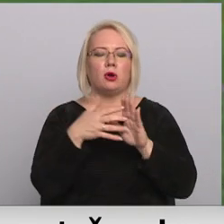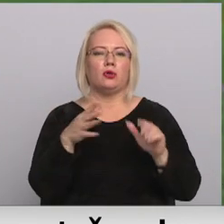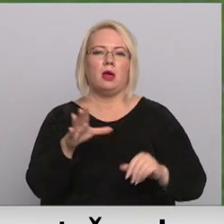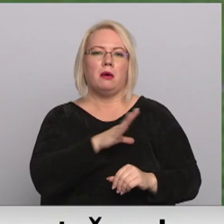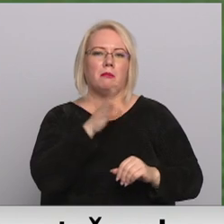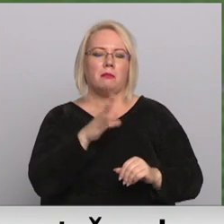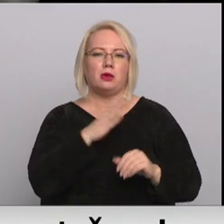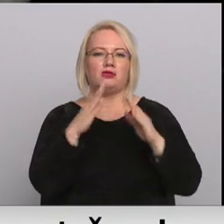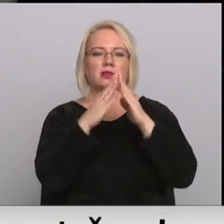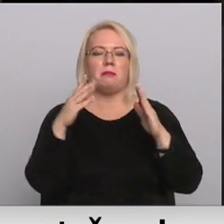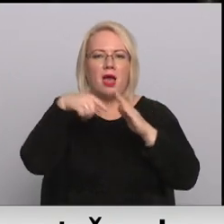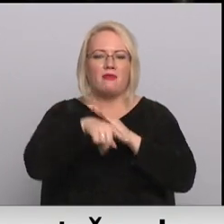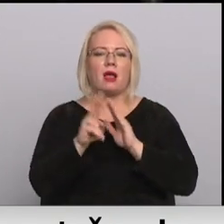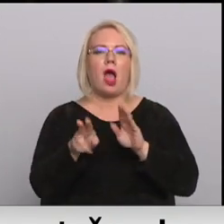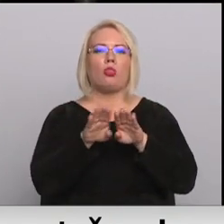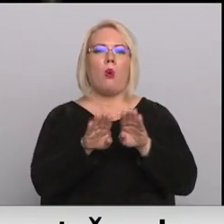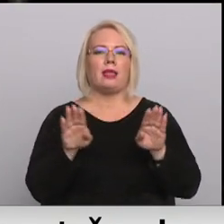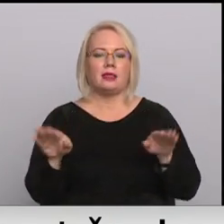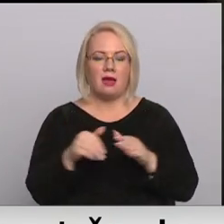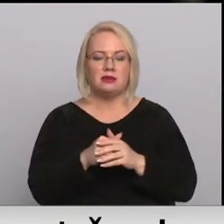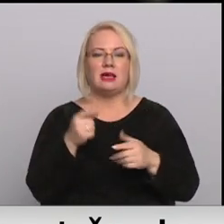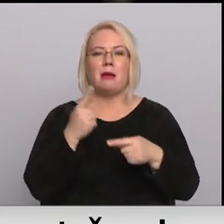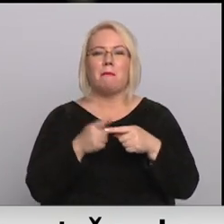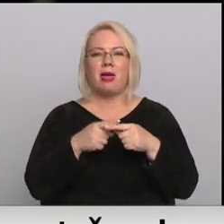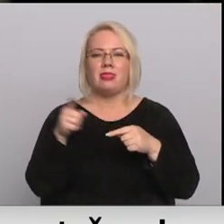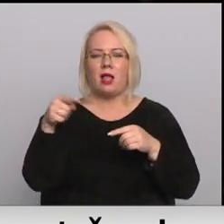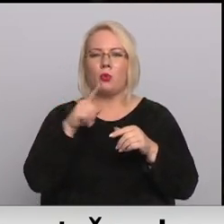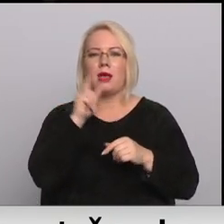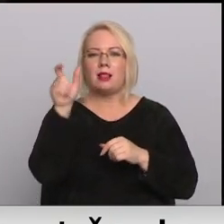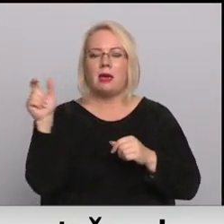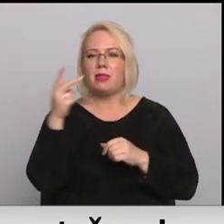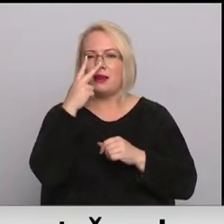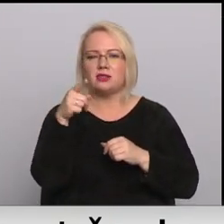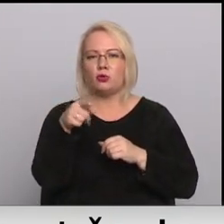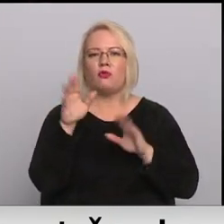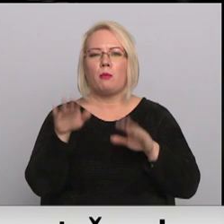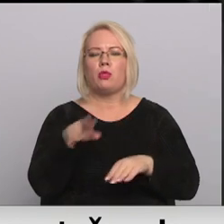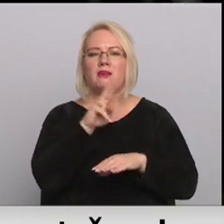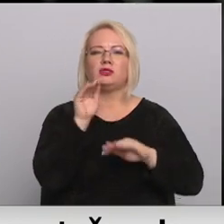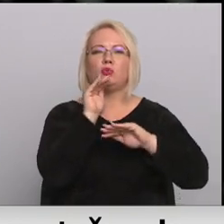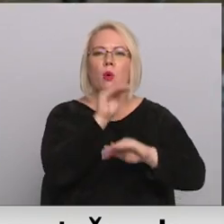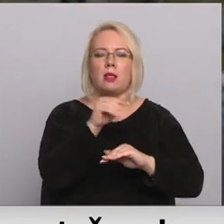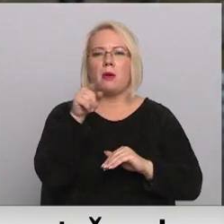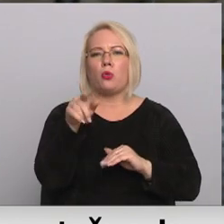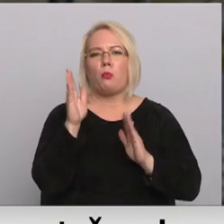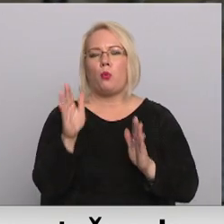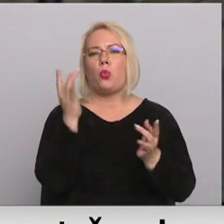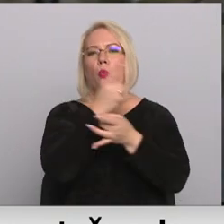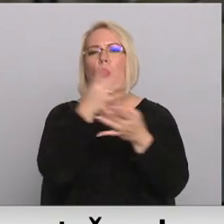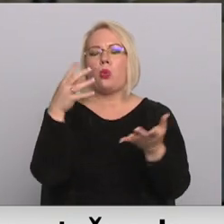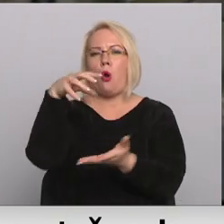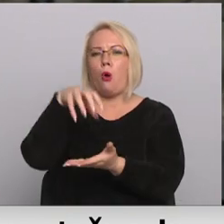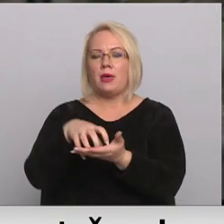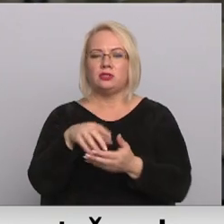patvērtnes kā noliktavas. Metalurga patvērtnē daļu Liepāniei gan saradz nevis noliktavas, bet kultūra telpas nākotni. Liepāja